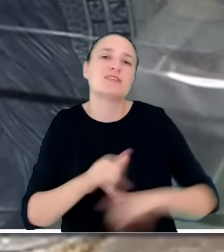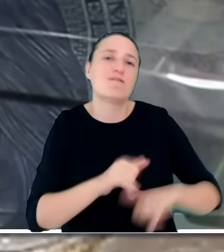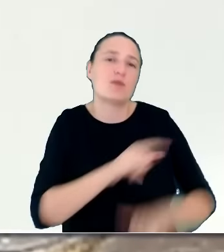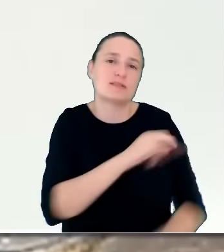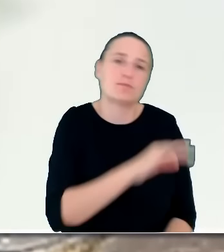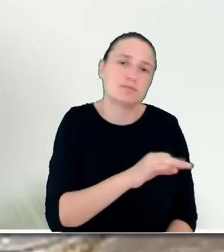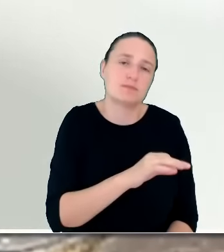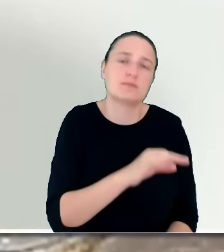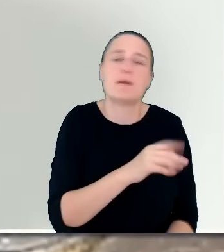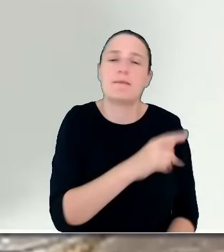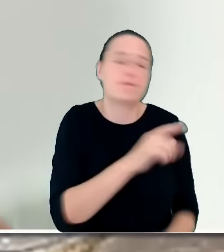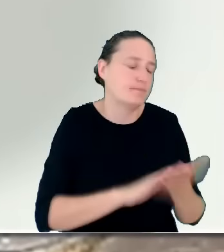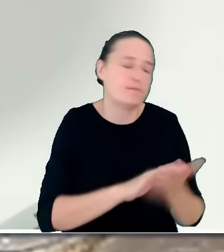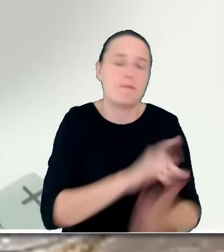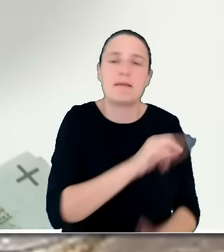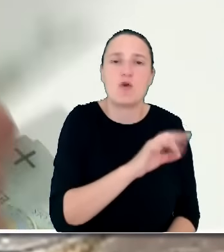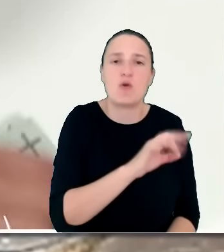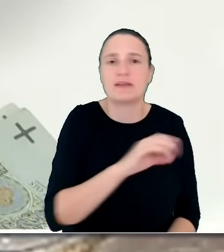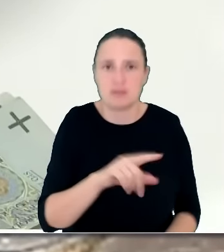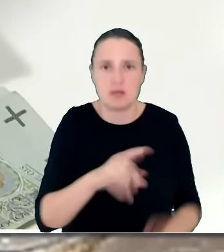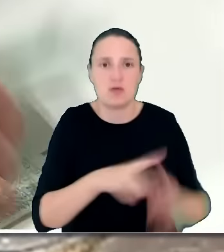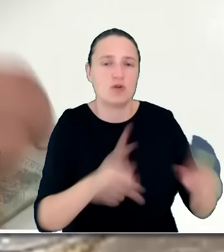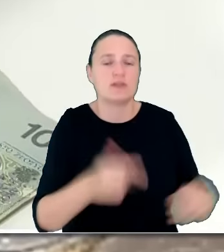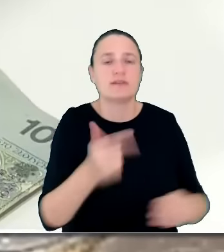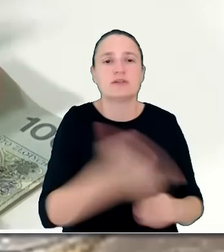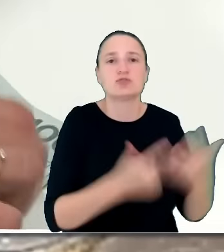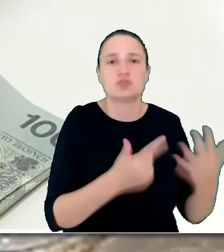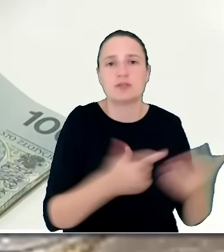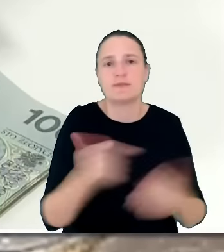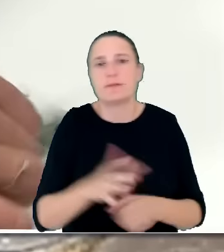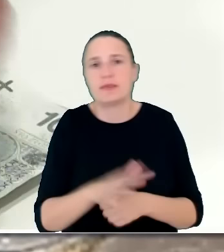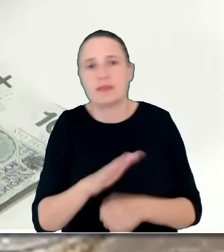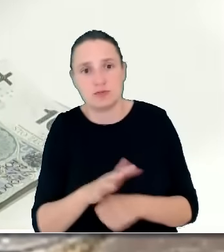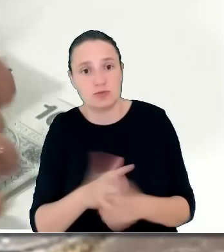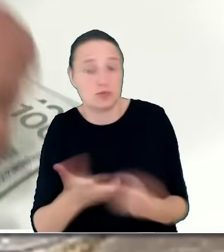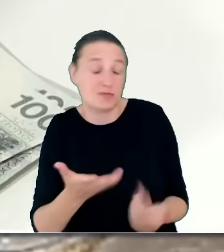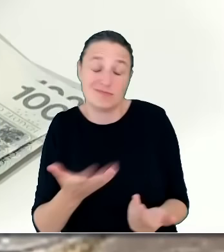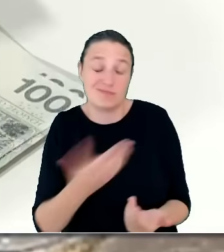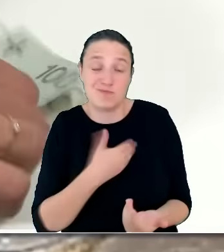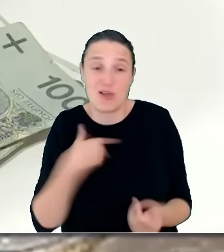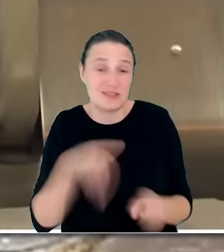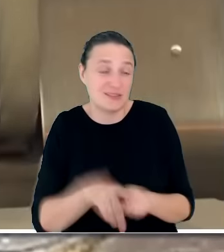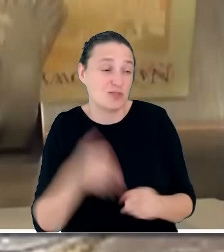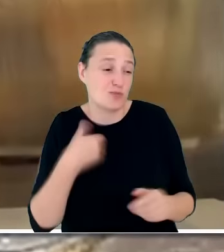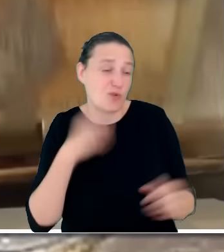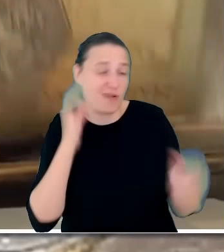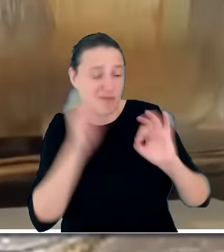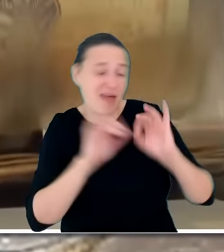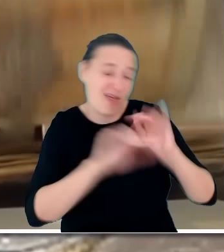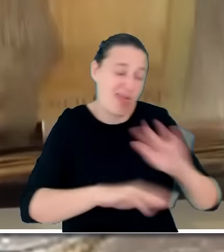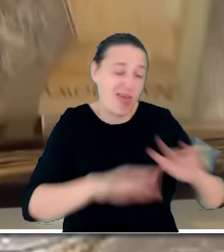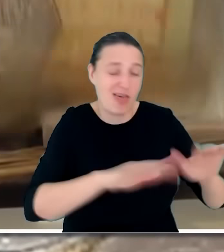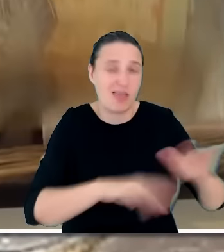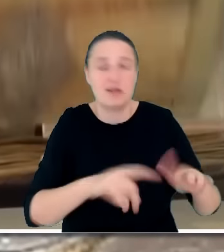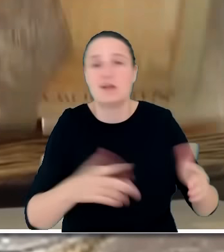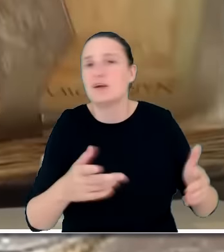-u w latach 2, 7, 2, 15. Również czarowano Polaków różnymi informacjami. Te media mainstreamowe, tak mocno